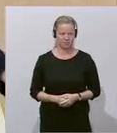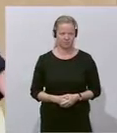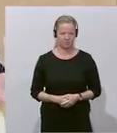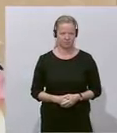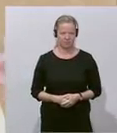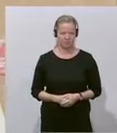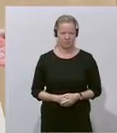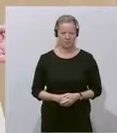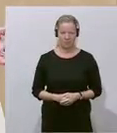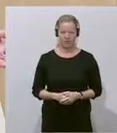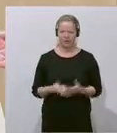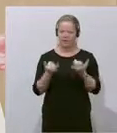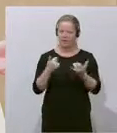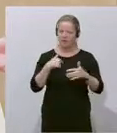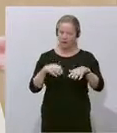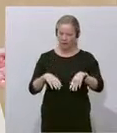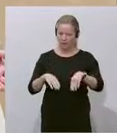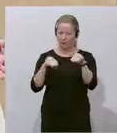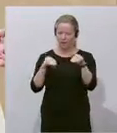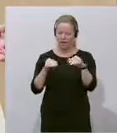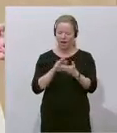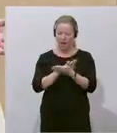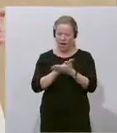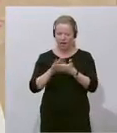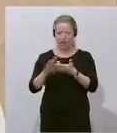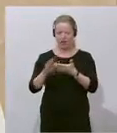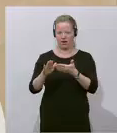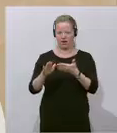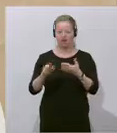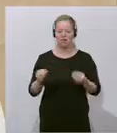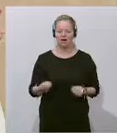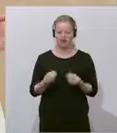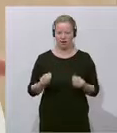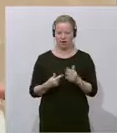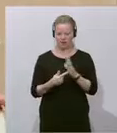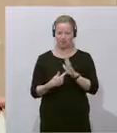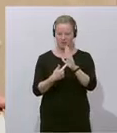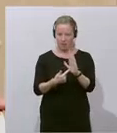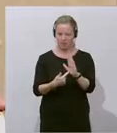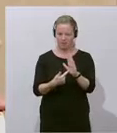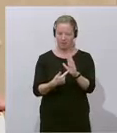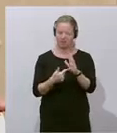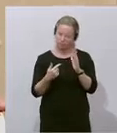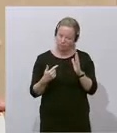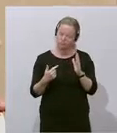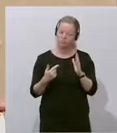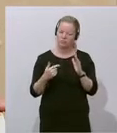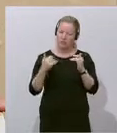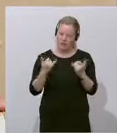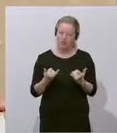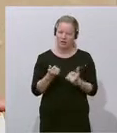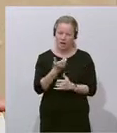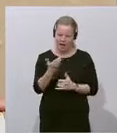Ich beginne mit einer einfachen Tatsachenfeststellung und ich werde einige Tatsachenfeststellungen an